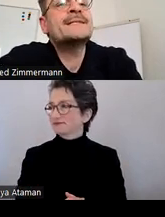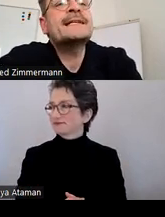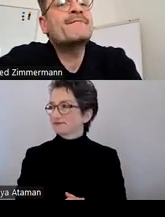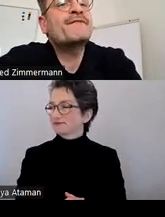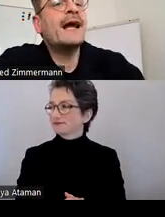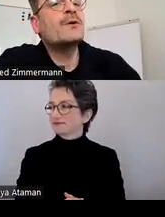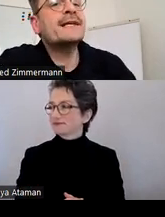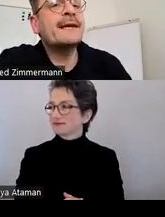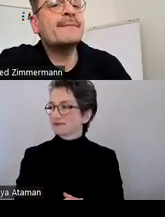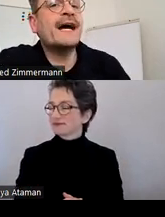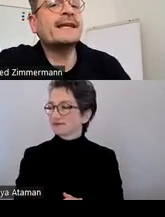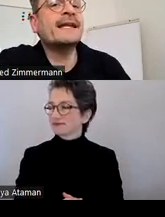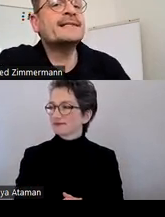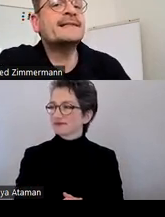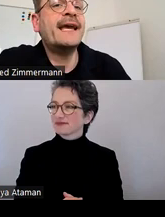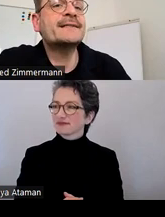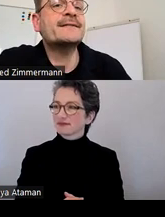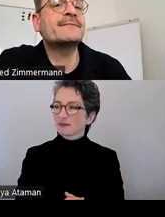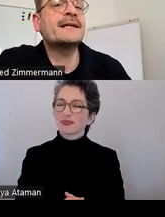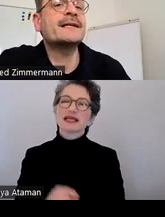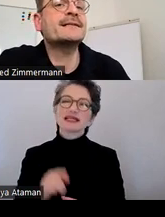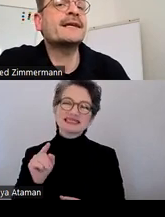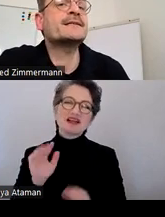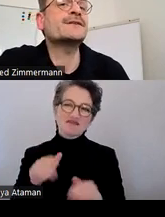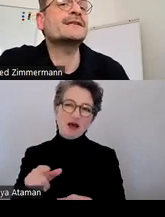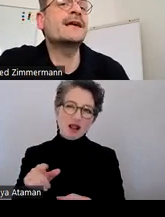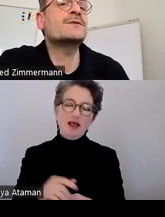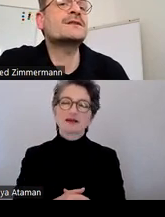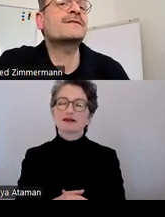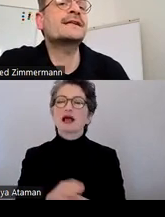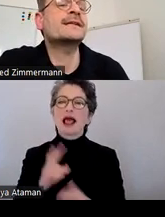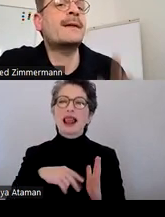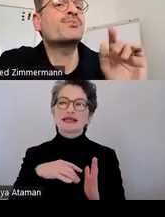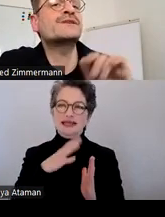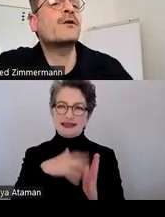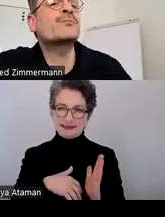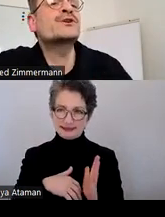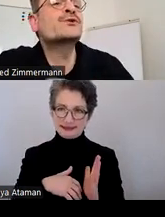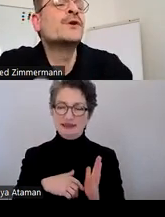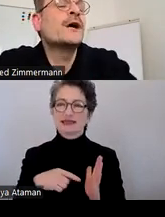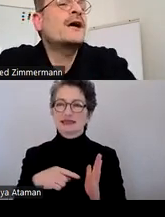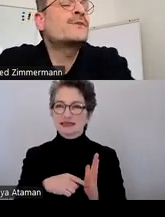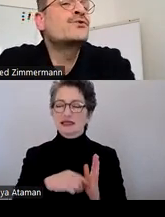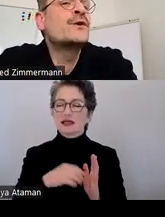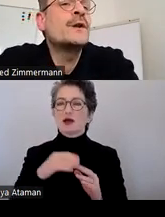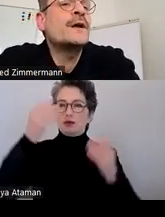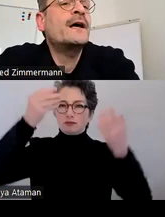Das ist in dem Fall ausgegeben für einen Lesetext. Dieser Lesetext wird hier ausgewählt in einem Pull-Down-Menü